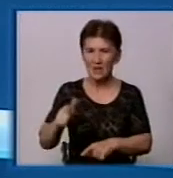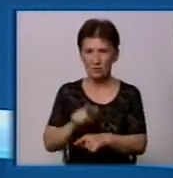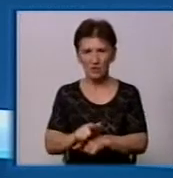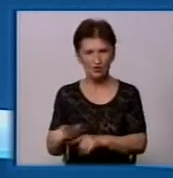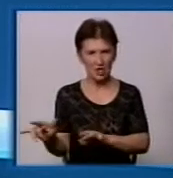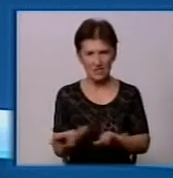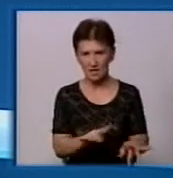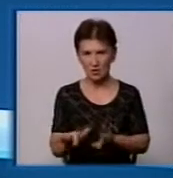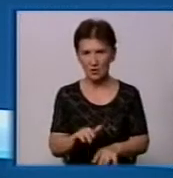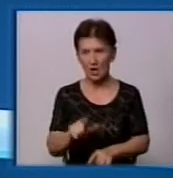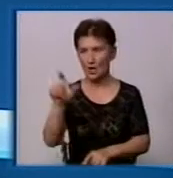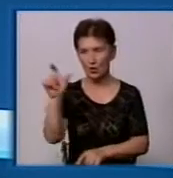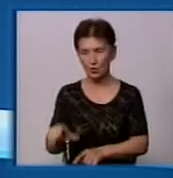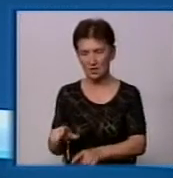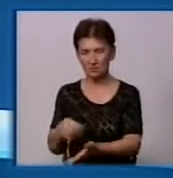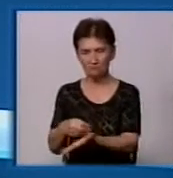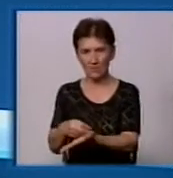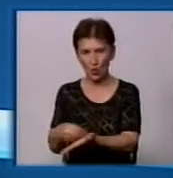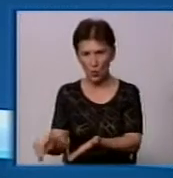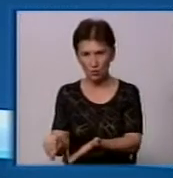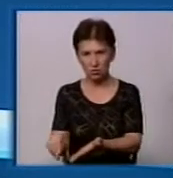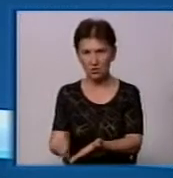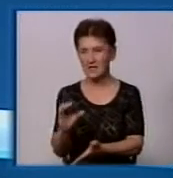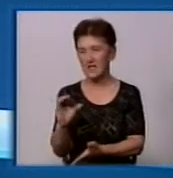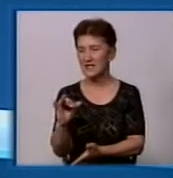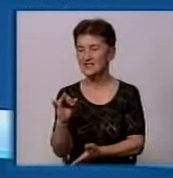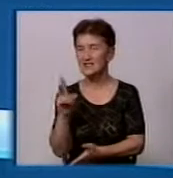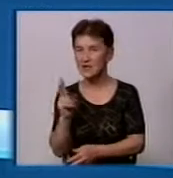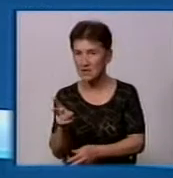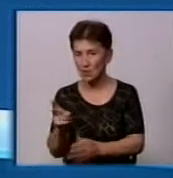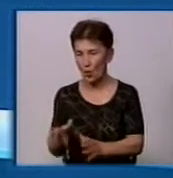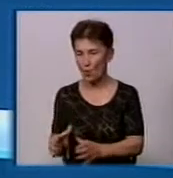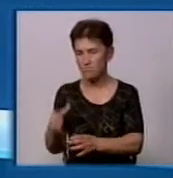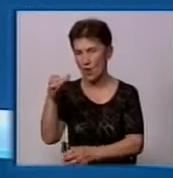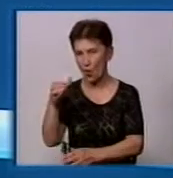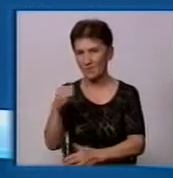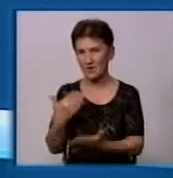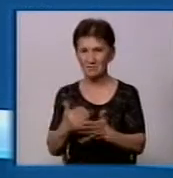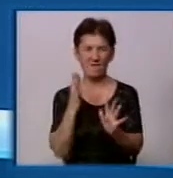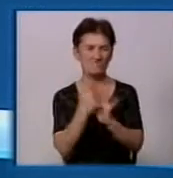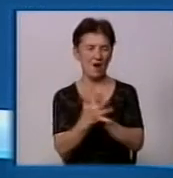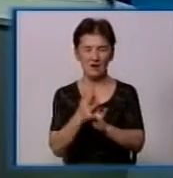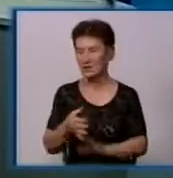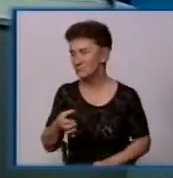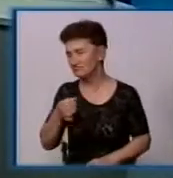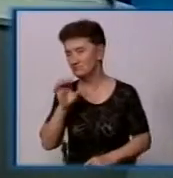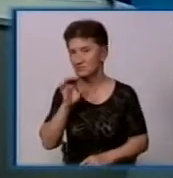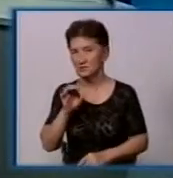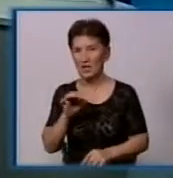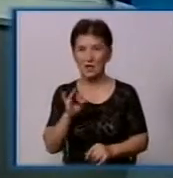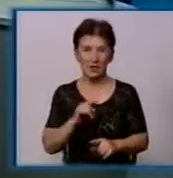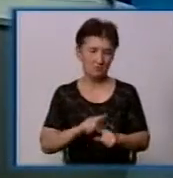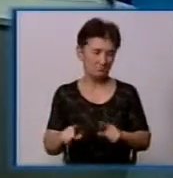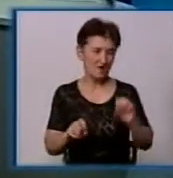Тобто, людина купила сіку в упаковці, в Тетропак, і, власне, виконала в той контейнер, куди